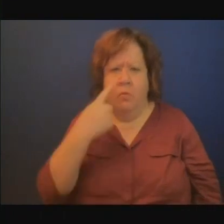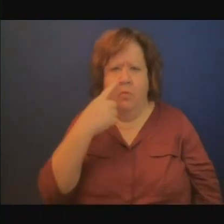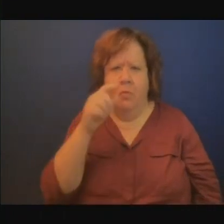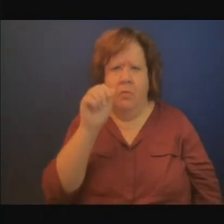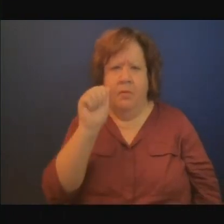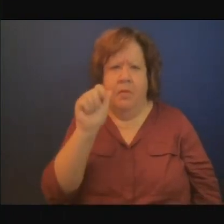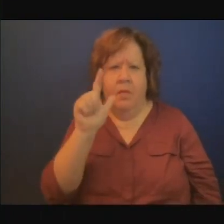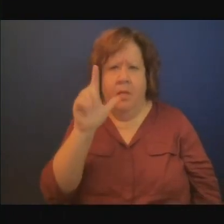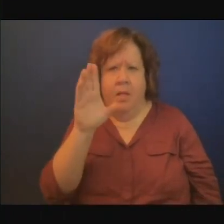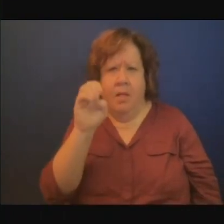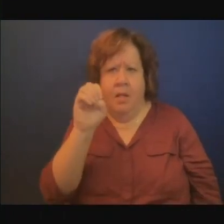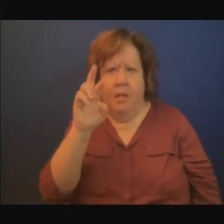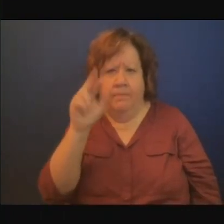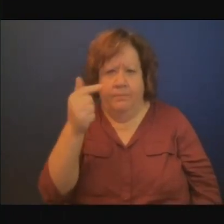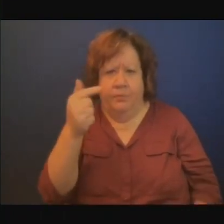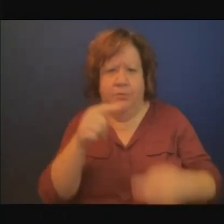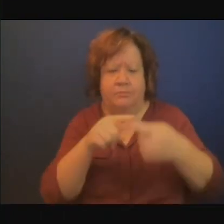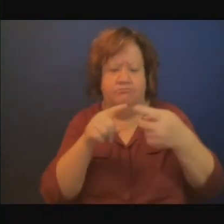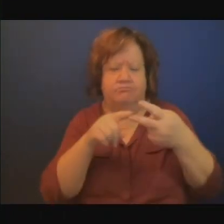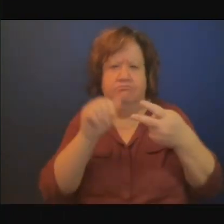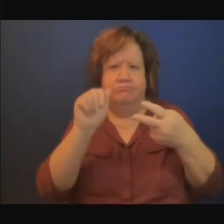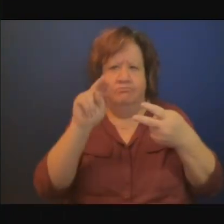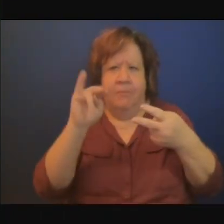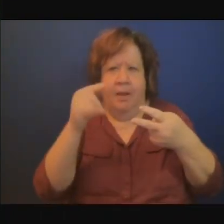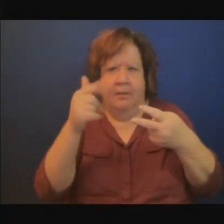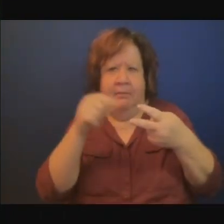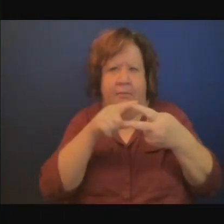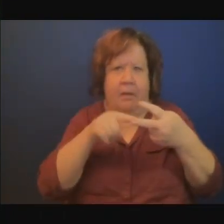souhaitent intervenir tout d'abord Albert